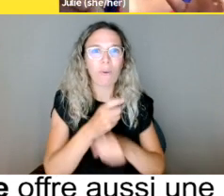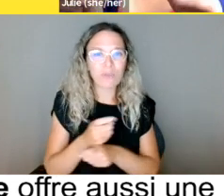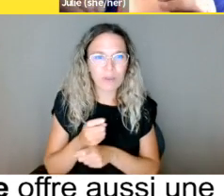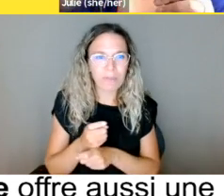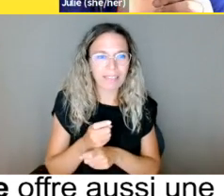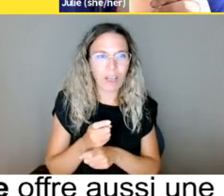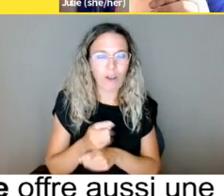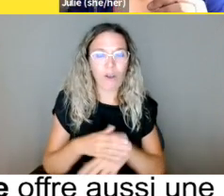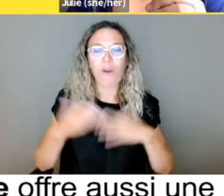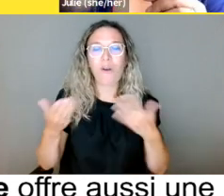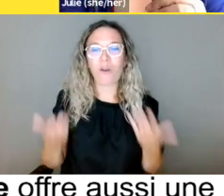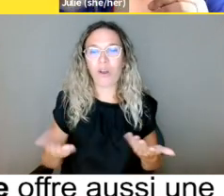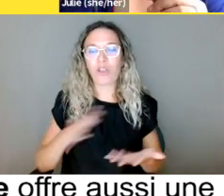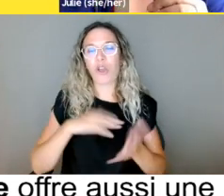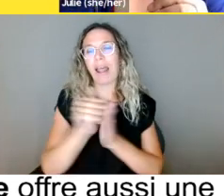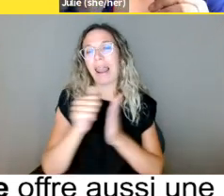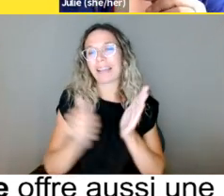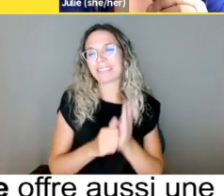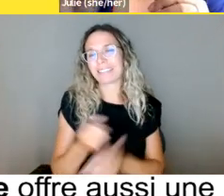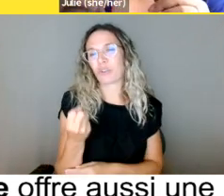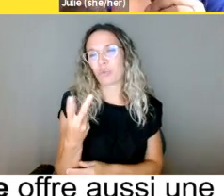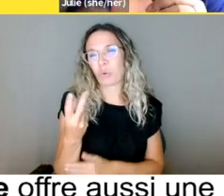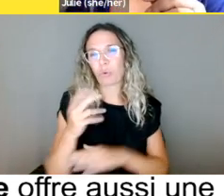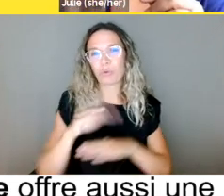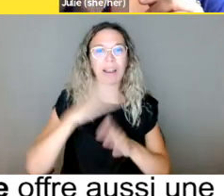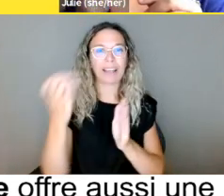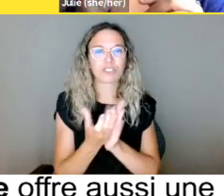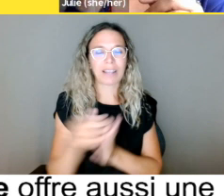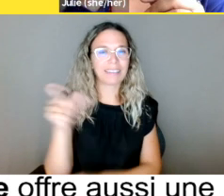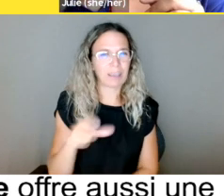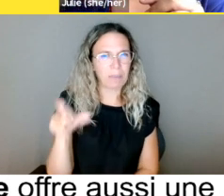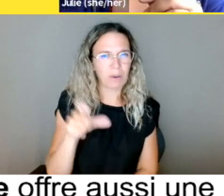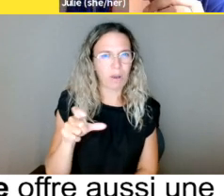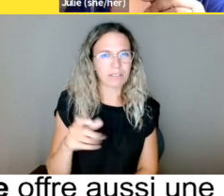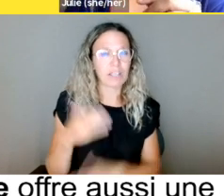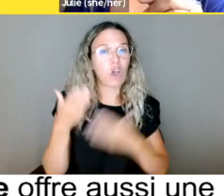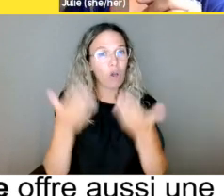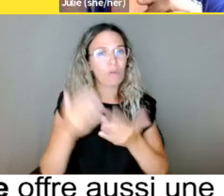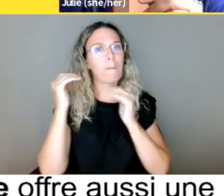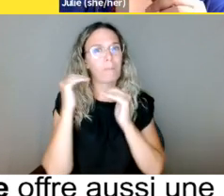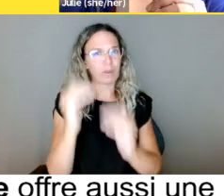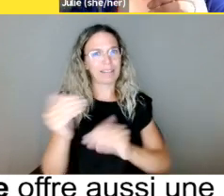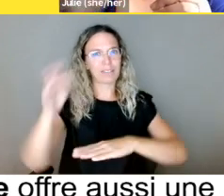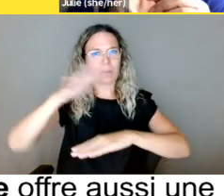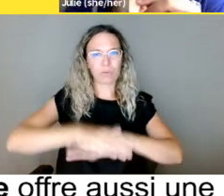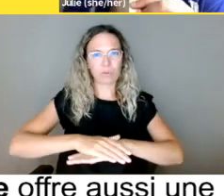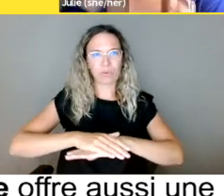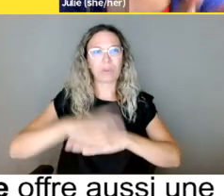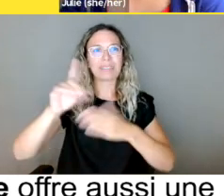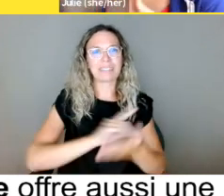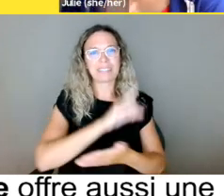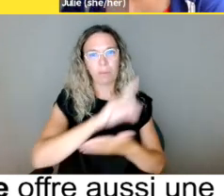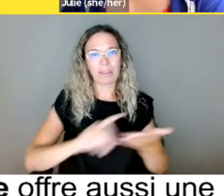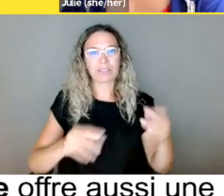pour le contexte d'aujourd'hui, les services gouvernementaux et aux consommateurs, heureusement,